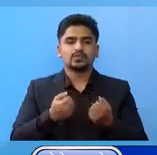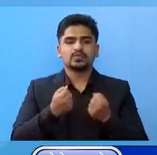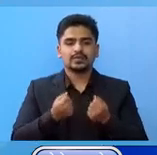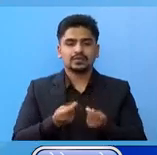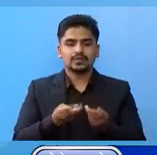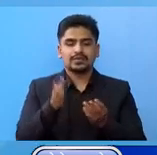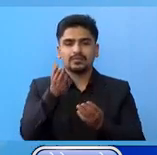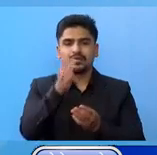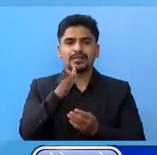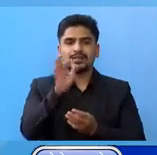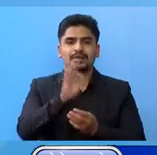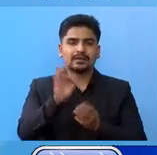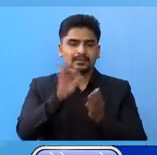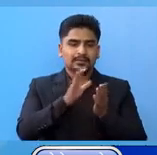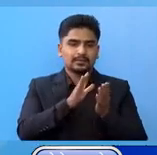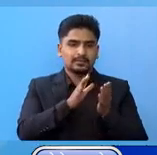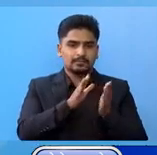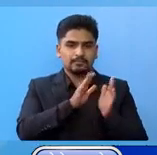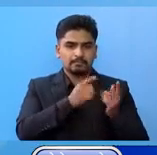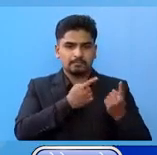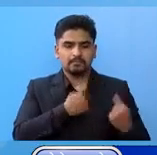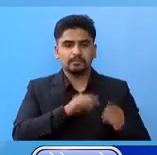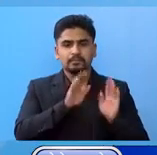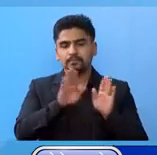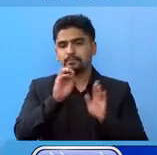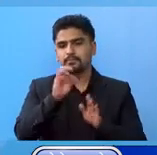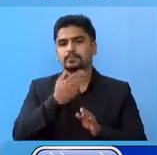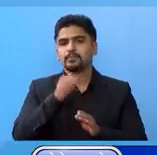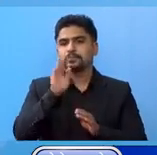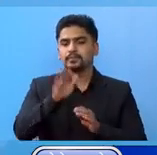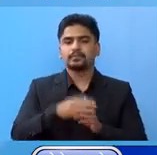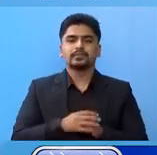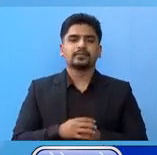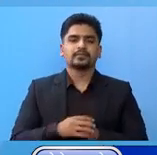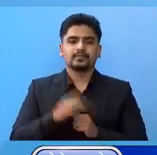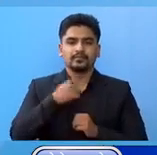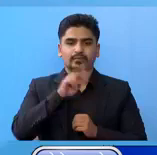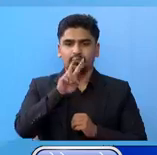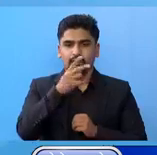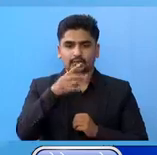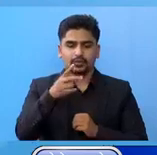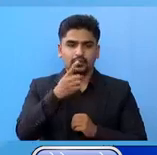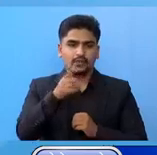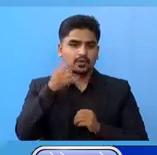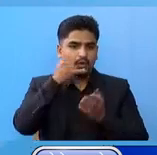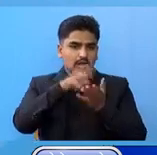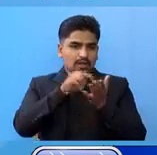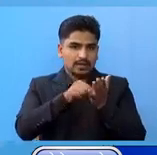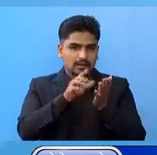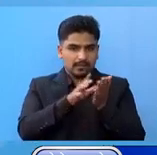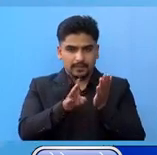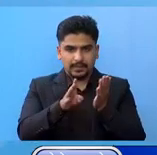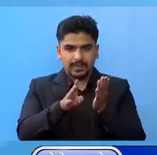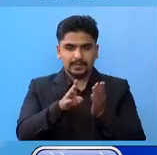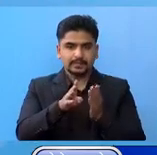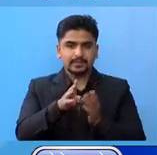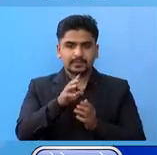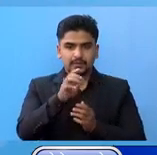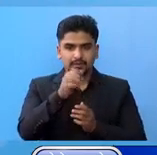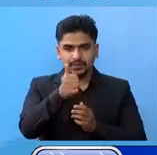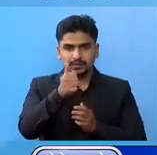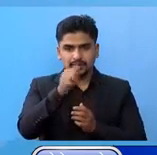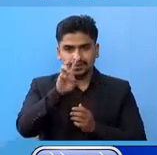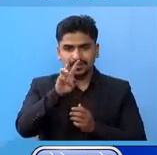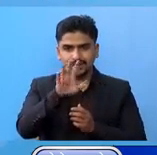तथा जन संख्या मत्राले हार्दिक धन्यबाद दिने चाहां चा हामिले दुई वाटा कॉल सेंटर वाटा 6